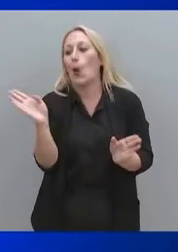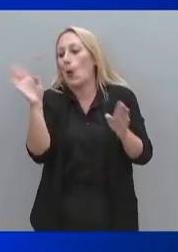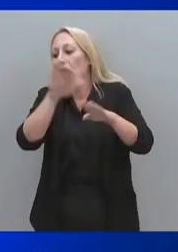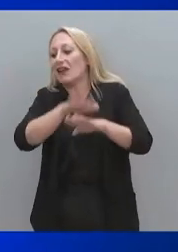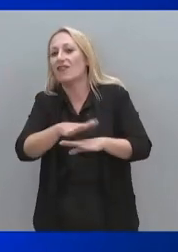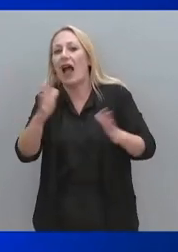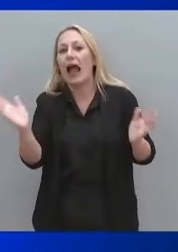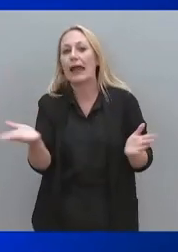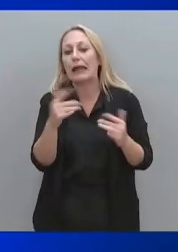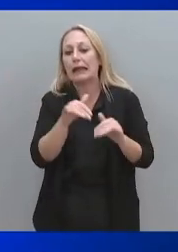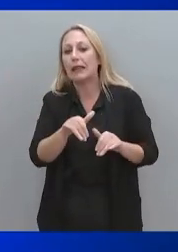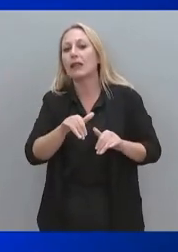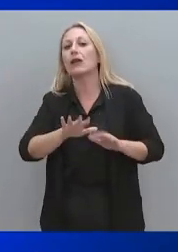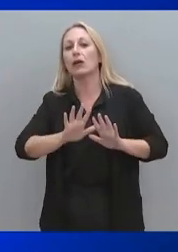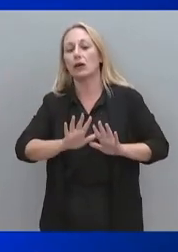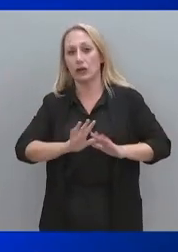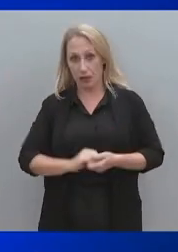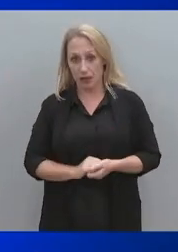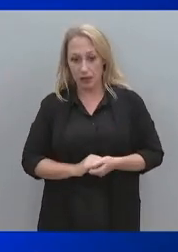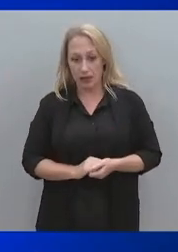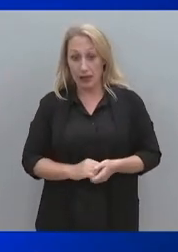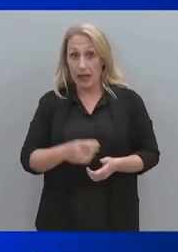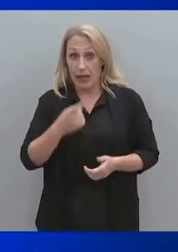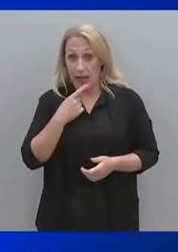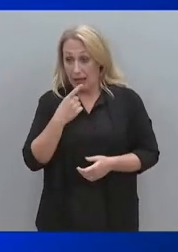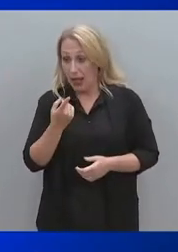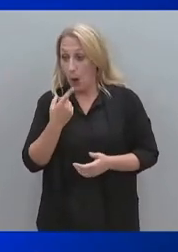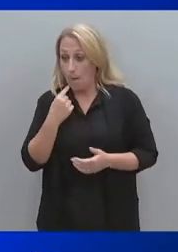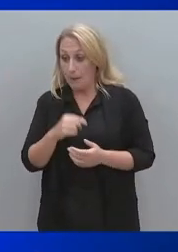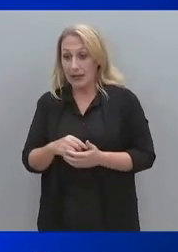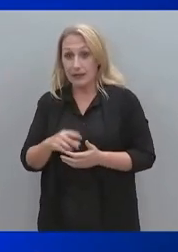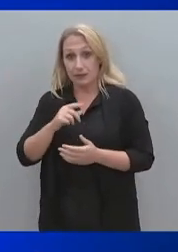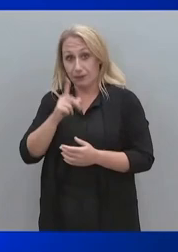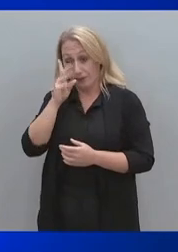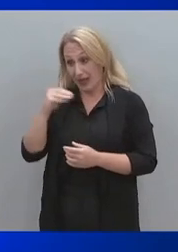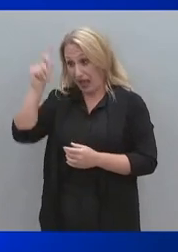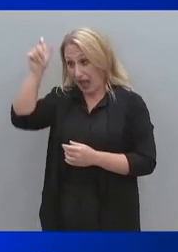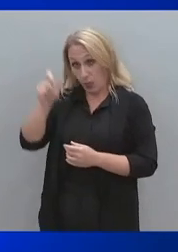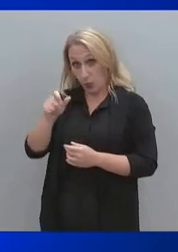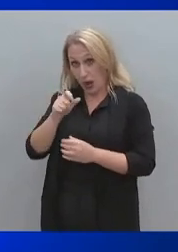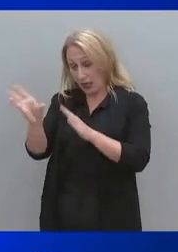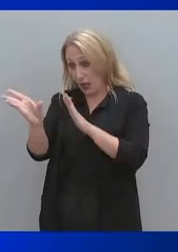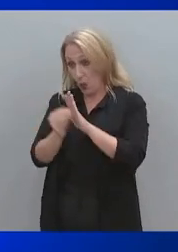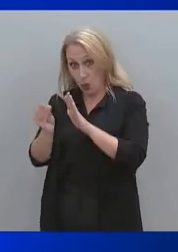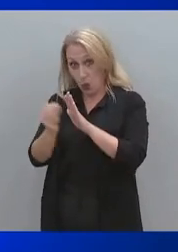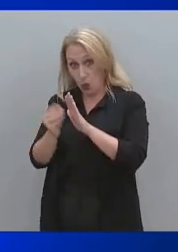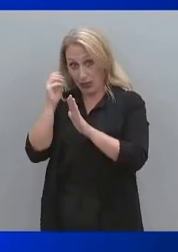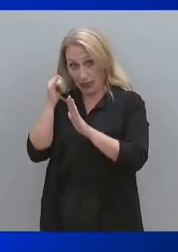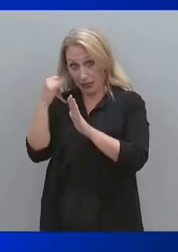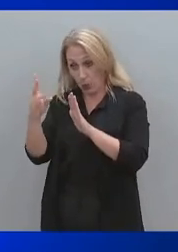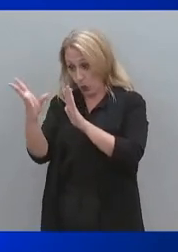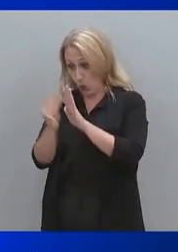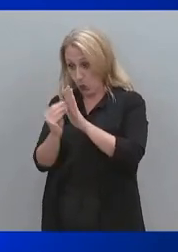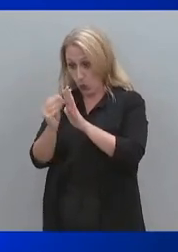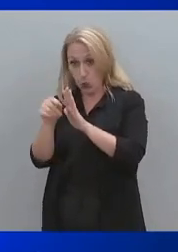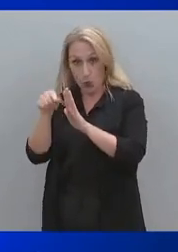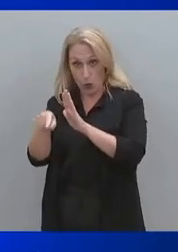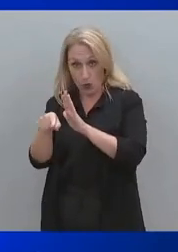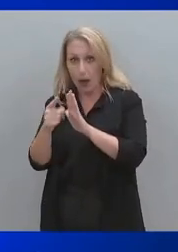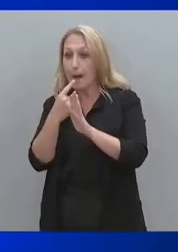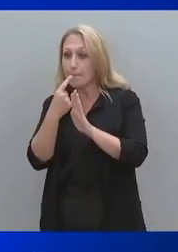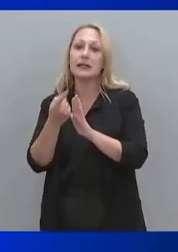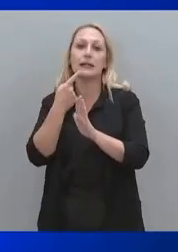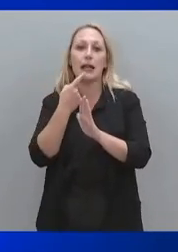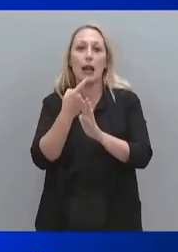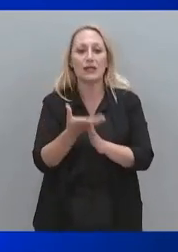οτιδήποτε. τεκμηρίωση συνίσταται στο γεγονός ότι υπήρξε σύμφωνη γνώμη της αρμόδιας της